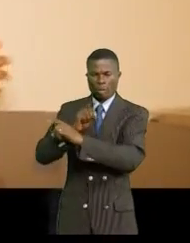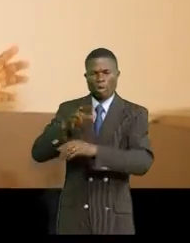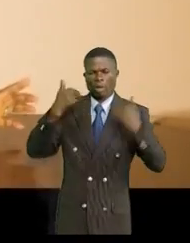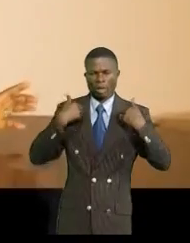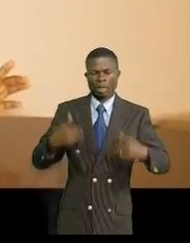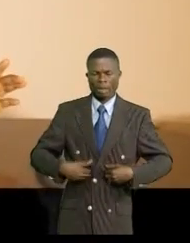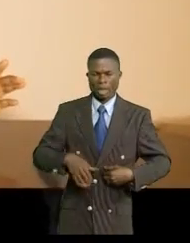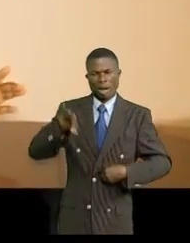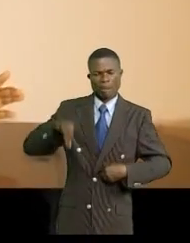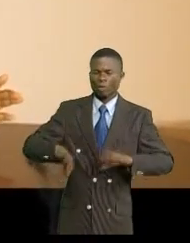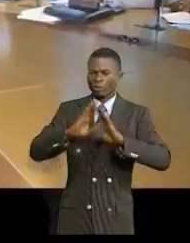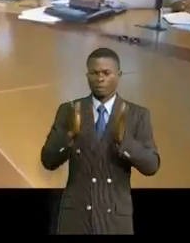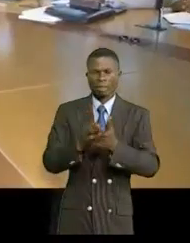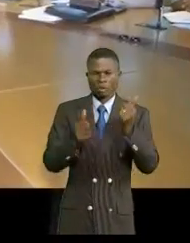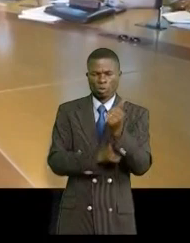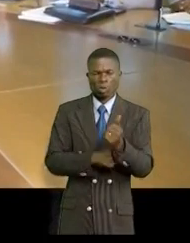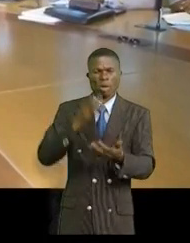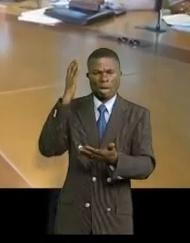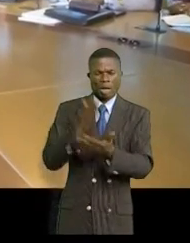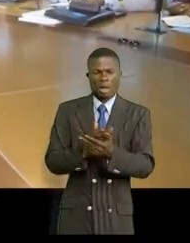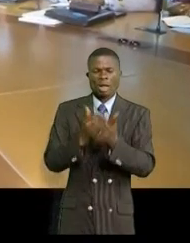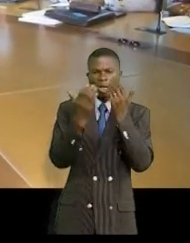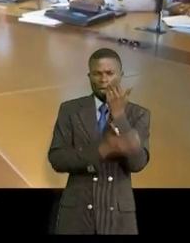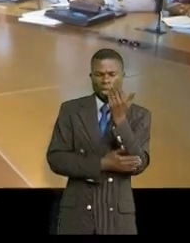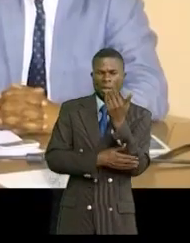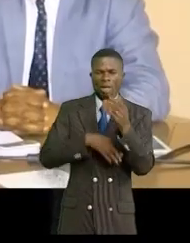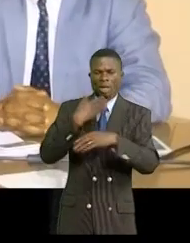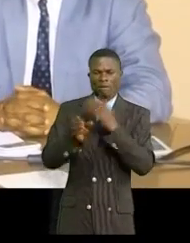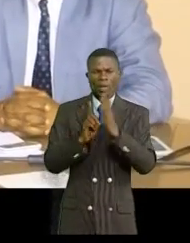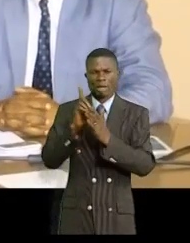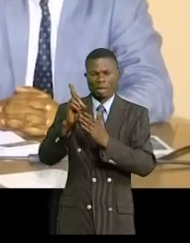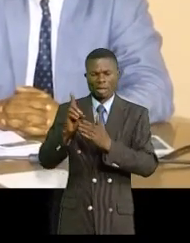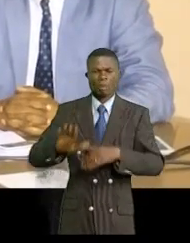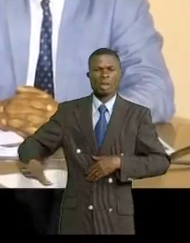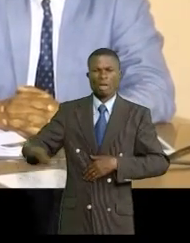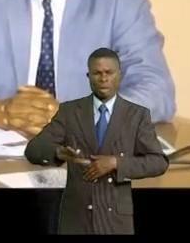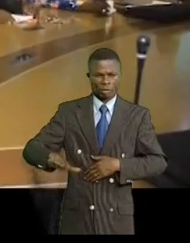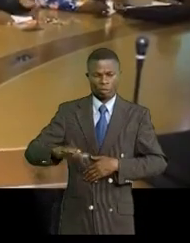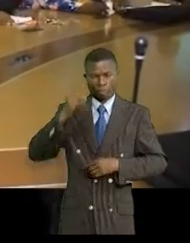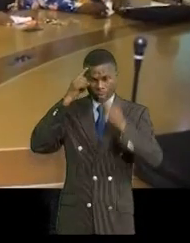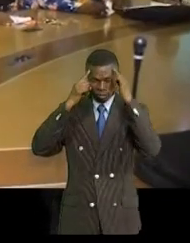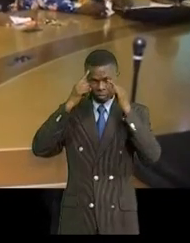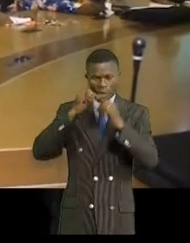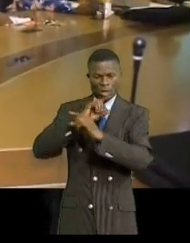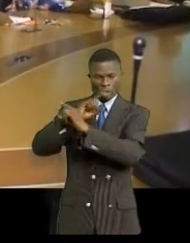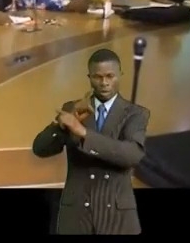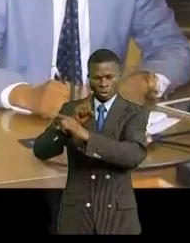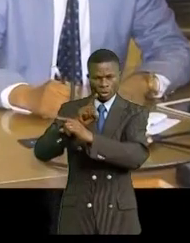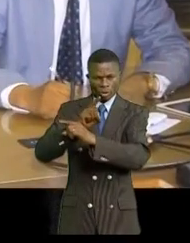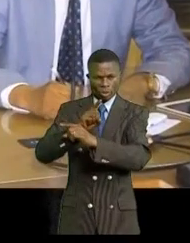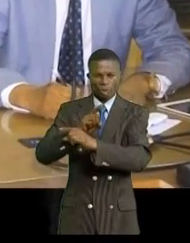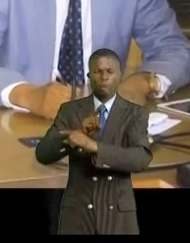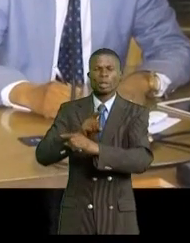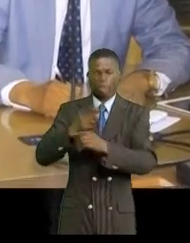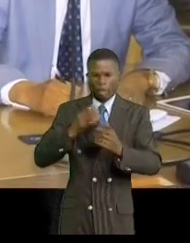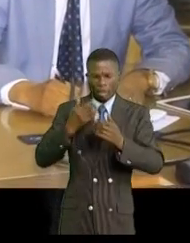-être de tous si nous voulons éradiquer la pauvreté et réaliser le développement d'un pays. Dans le souci de préserver et de toujours être